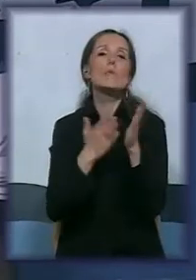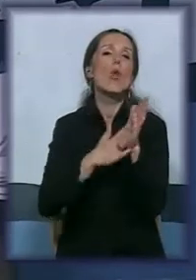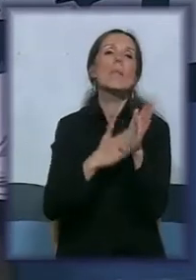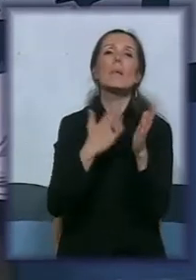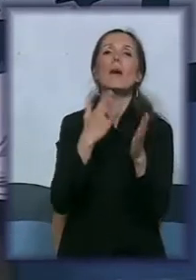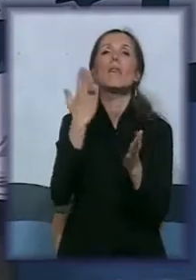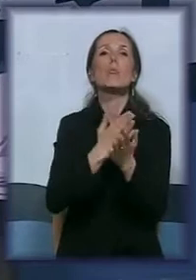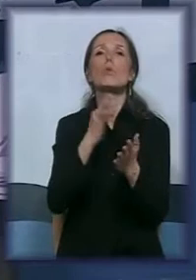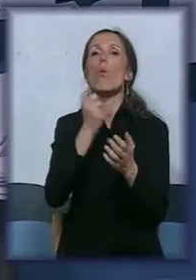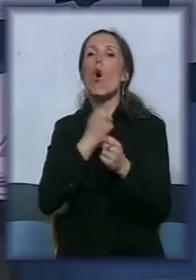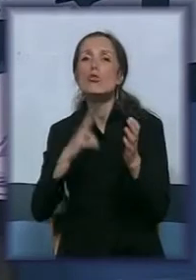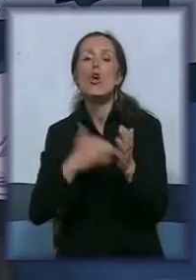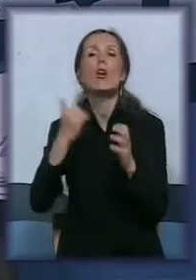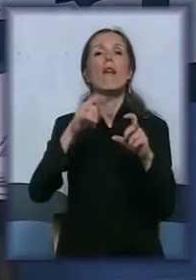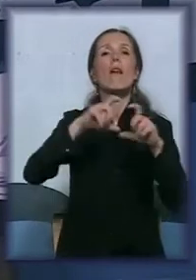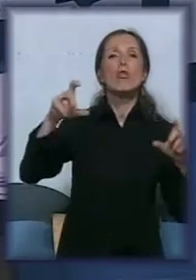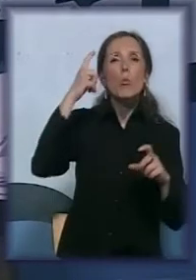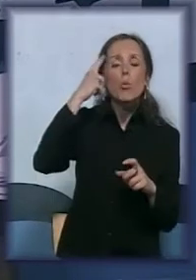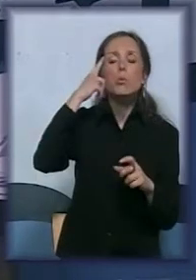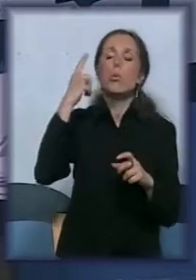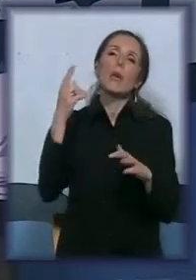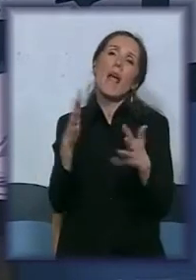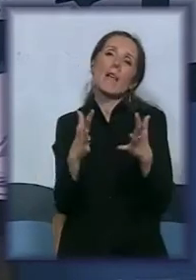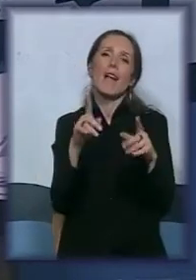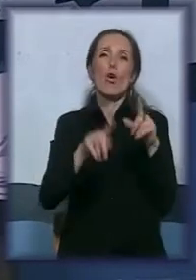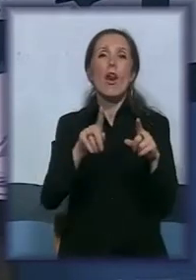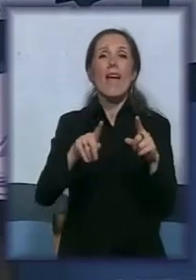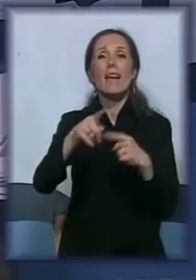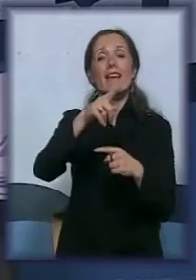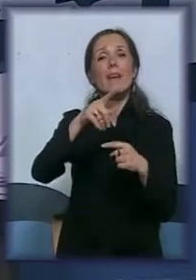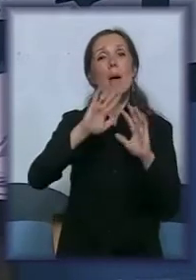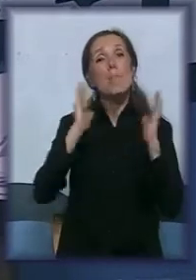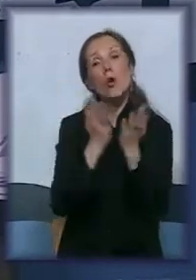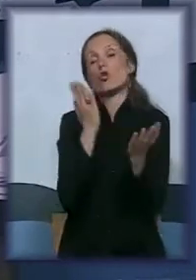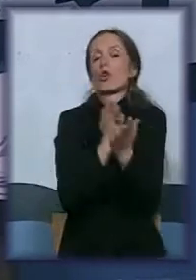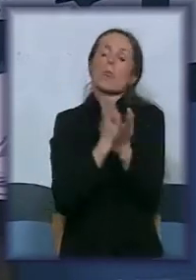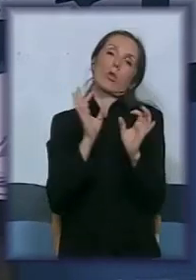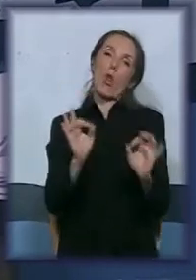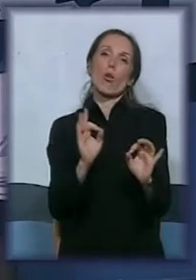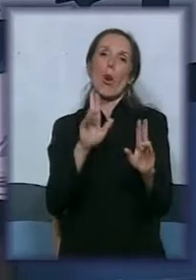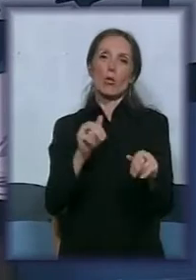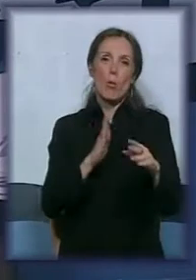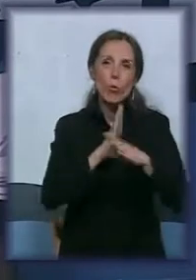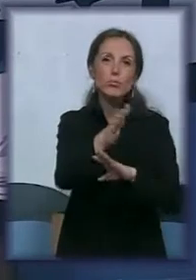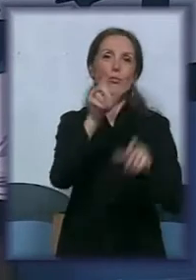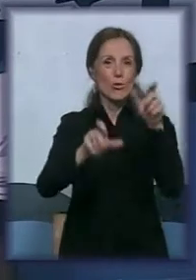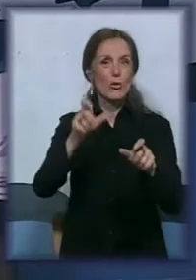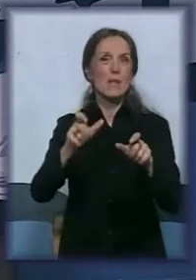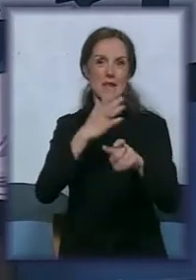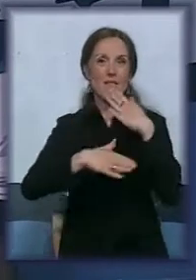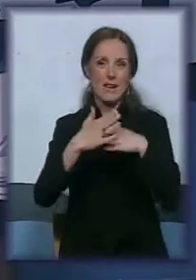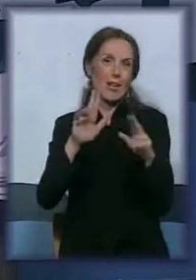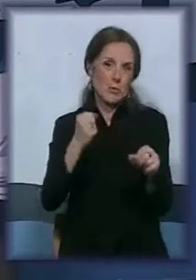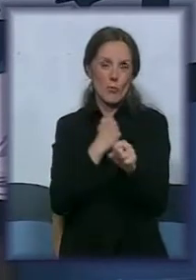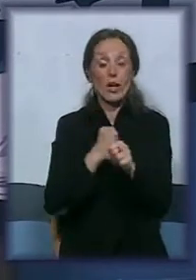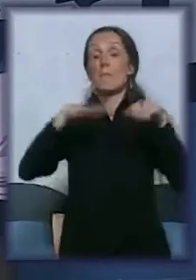ozon ili dom kulture ili tako neki prostor koji jeste pristupačna normalna za osobe sa invaliditetom da bismo to mogli da radimo.